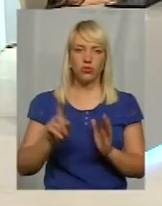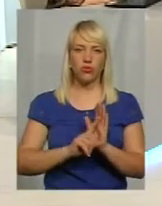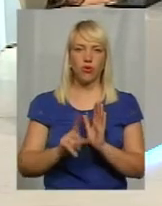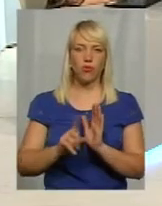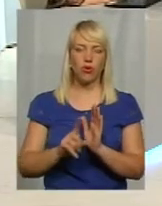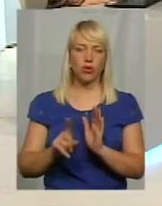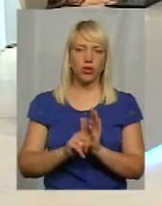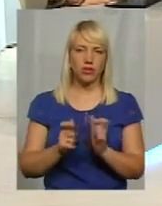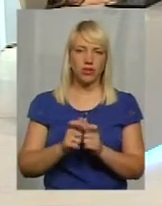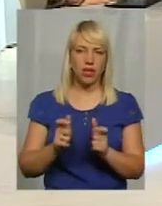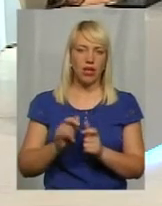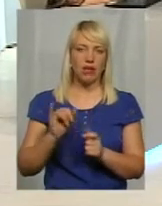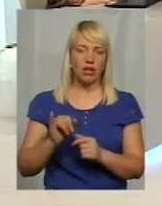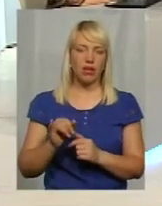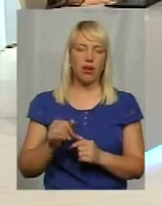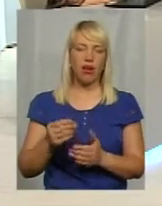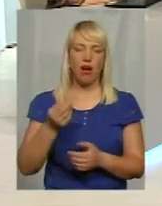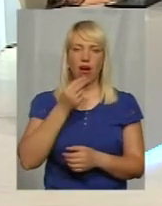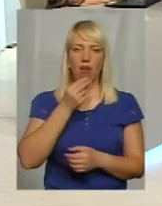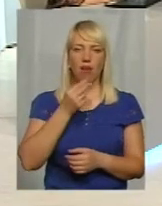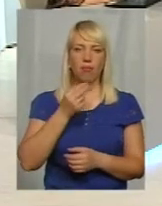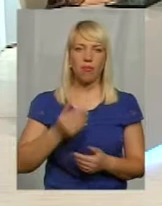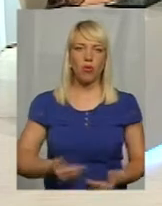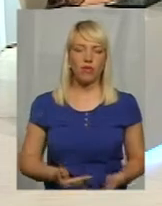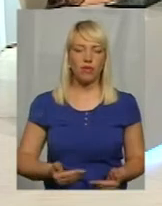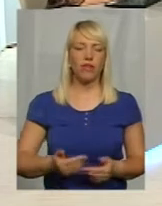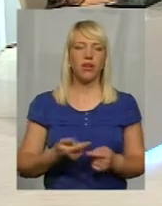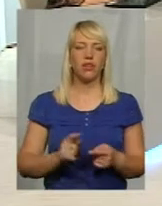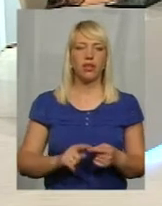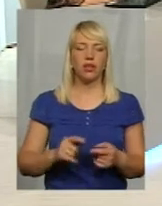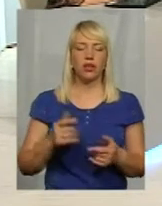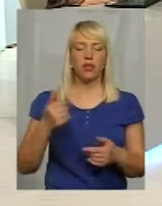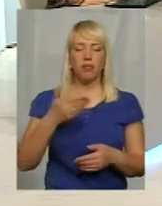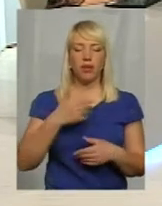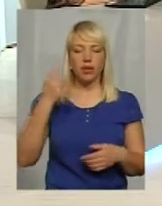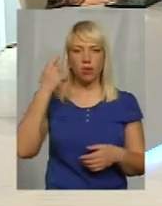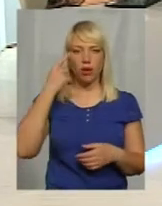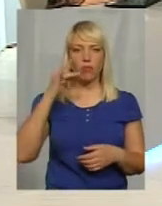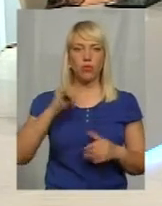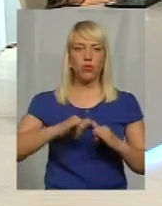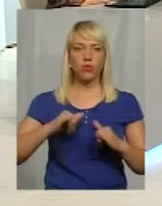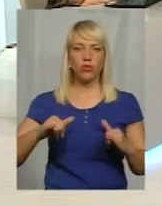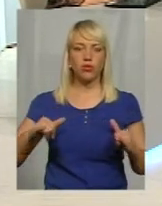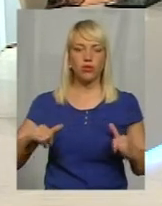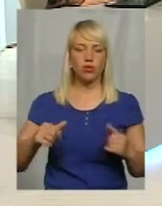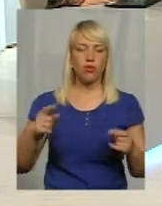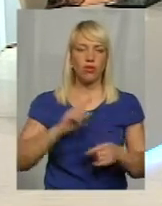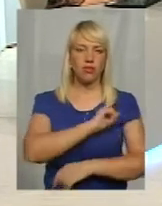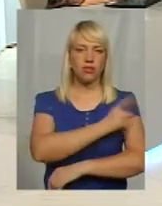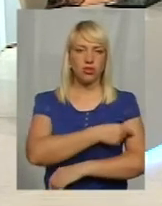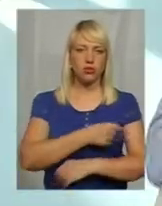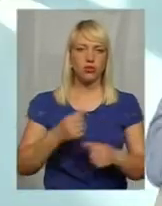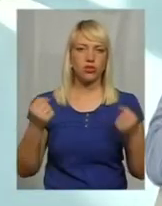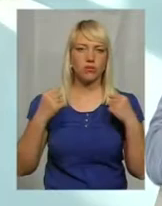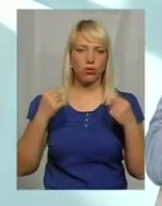подорожчало проживання. І ми, в принципі, дбаємо про розвиток фізичної мультури та спорту. А так як